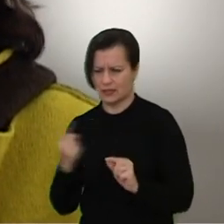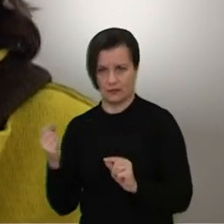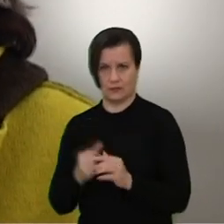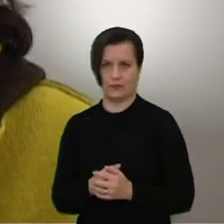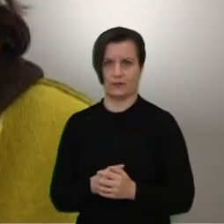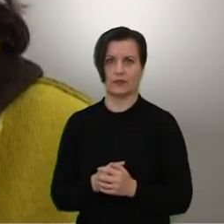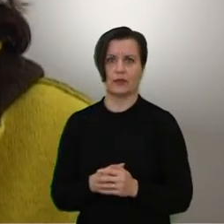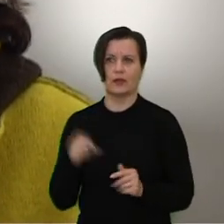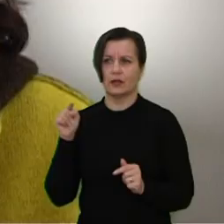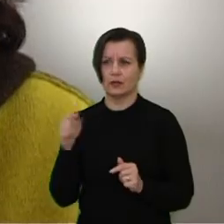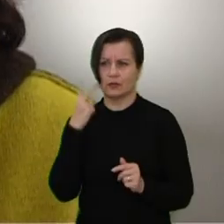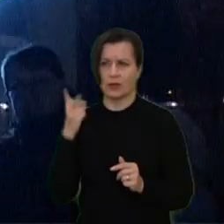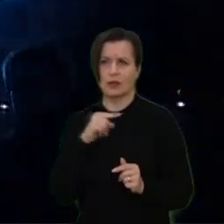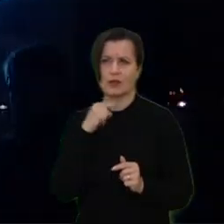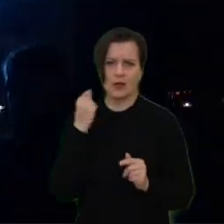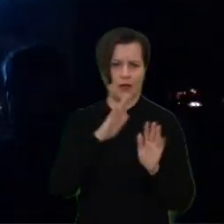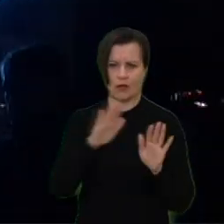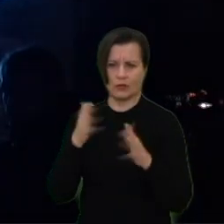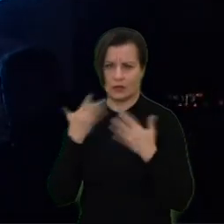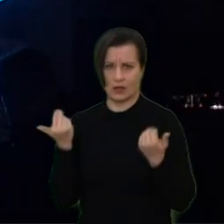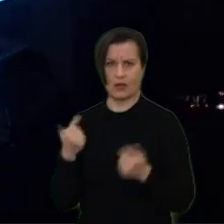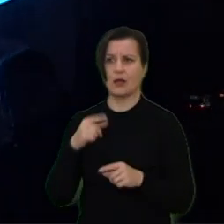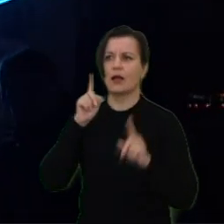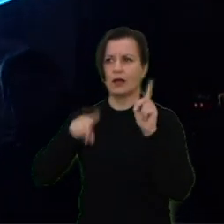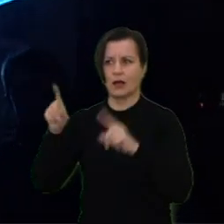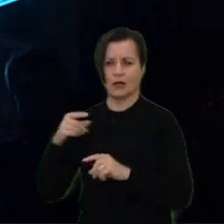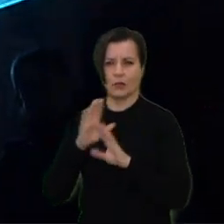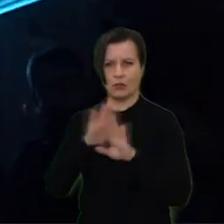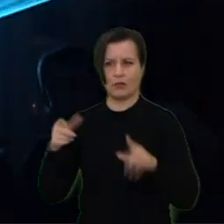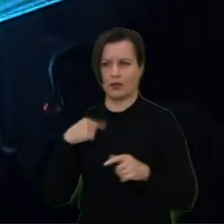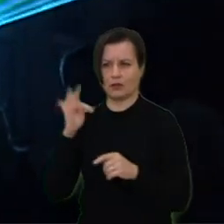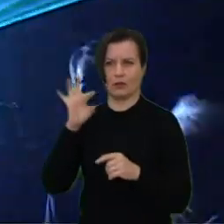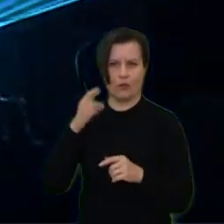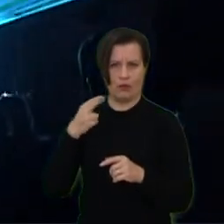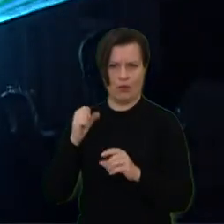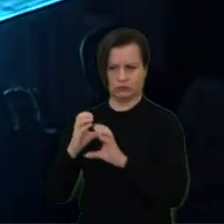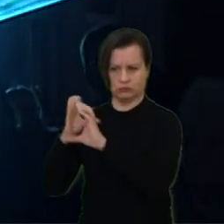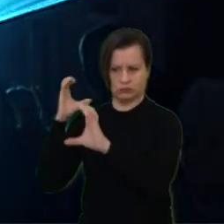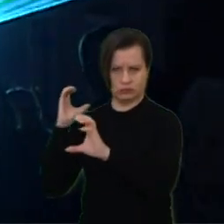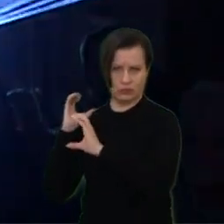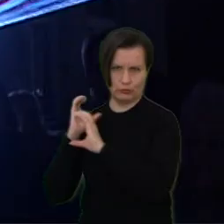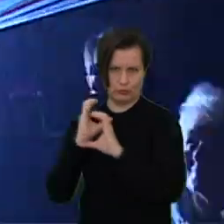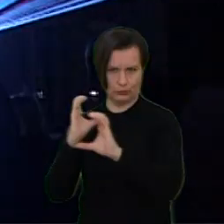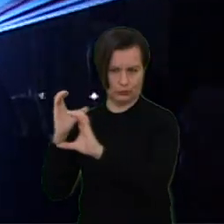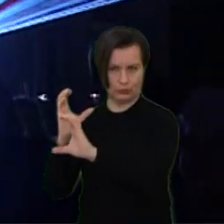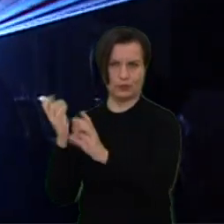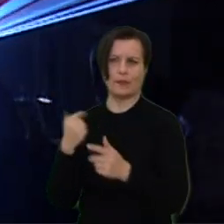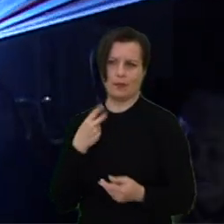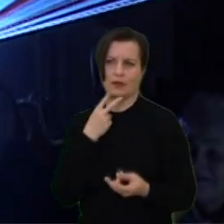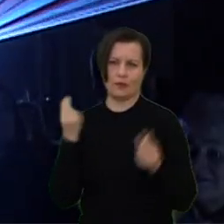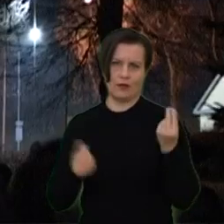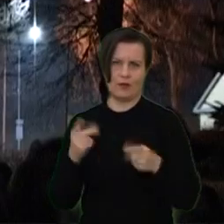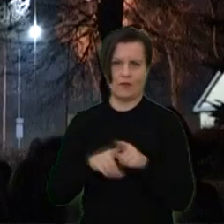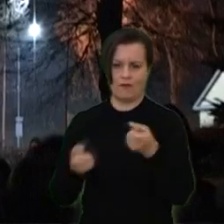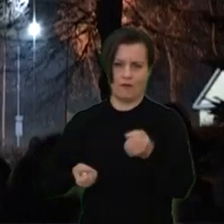ir būti budrus kiekvieną sekundę. Iš tikrųjų, tai čia, ką matome, nėra labai daug. Būna parodas, kurias vežame tikrai tonomis,